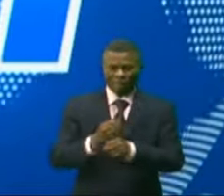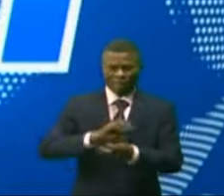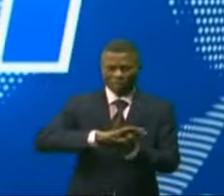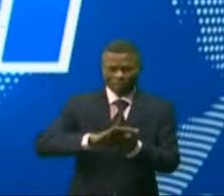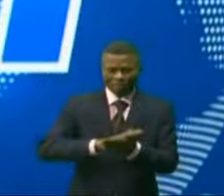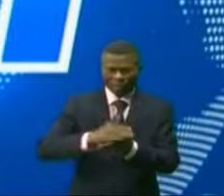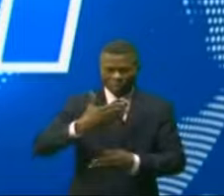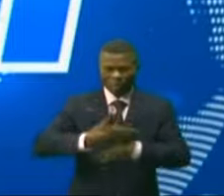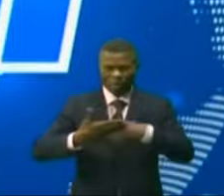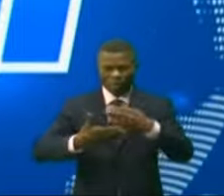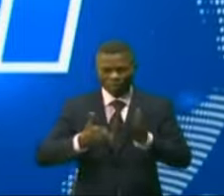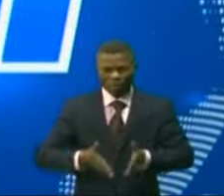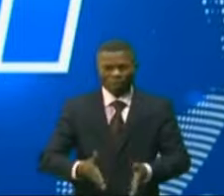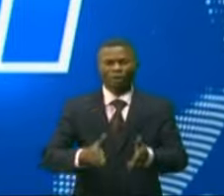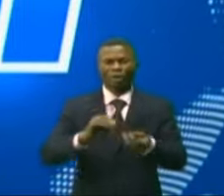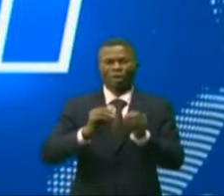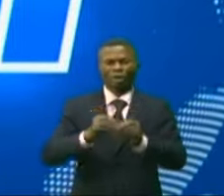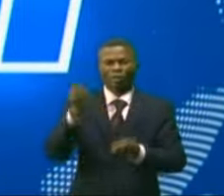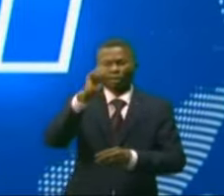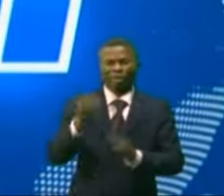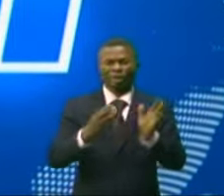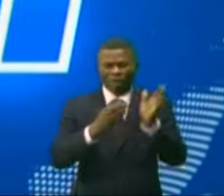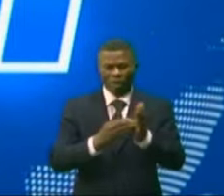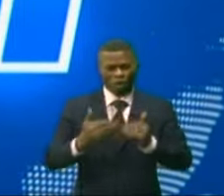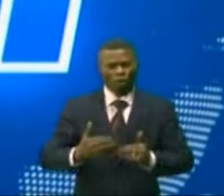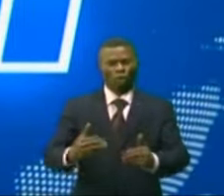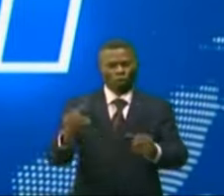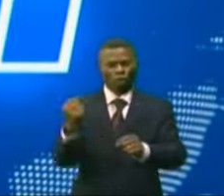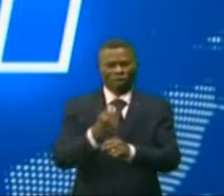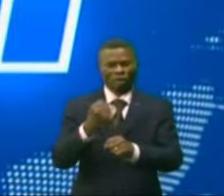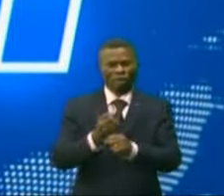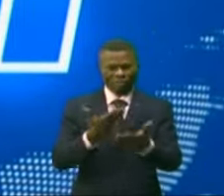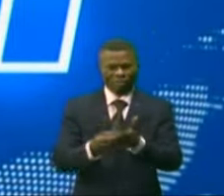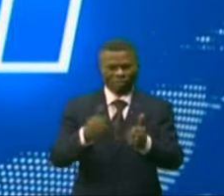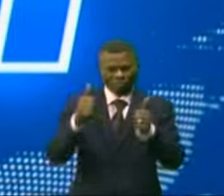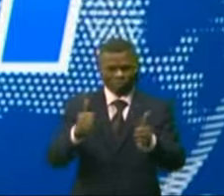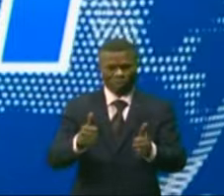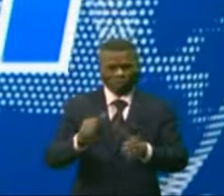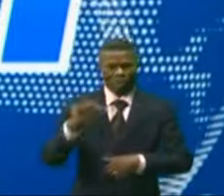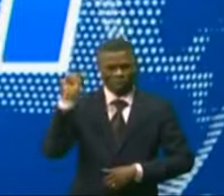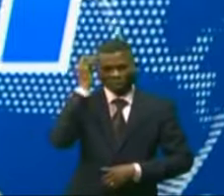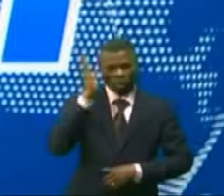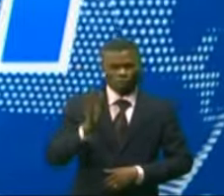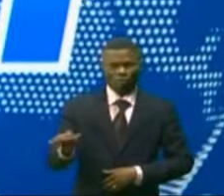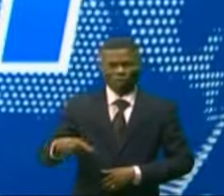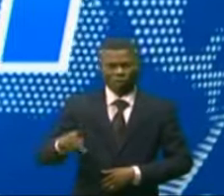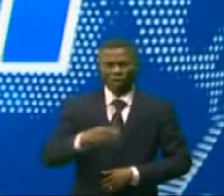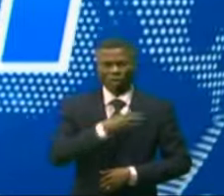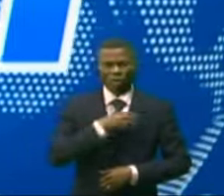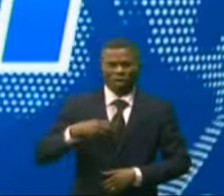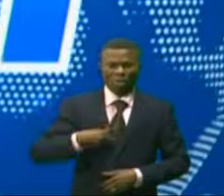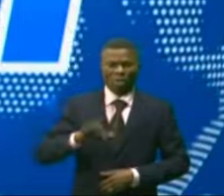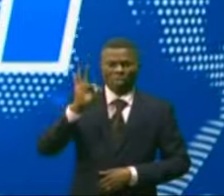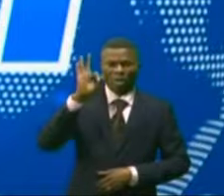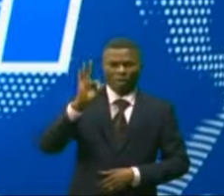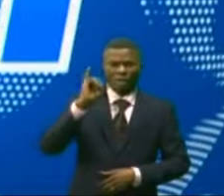d'élargissement de la route nationale numéro 39 se poursuivent normalement bien. La gouverneure des provinces, Fifi Masouka Saïni, a inspecté ces